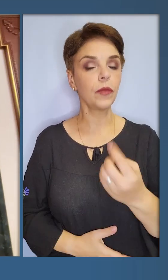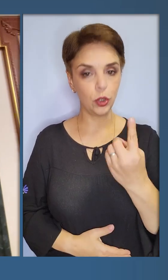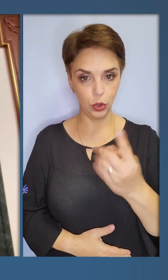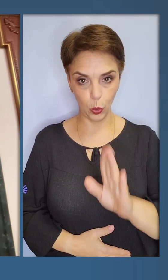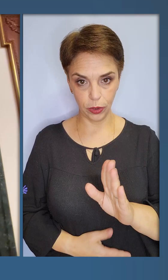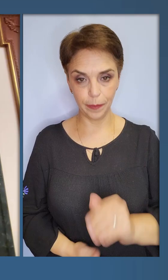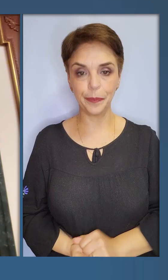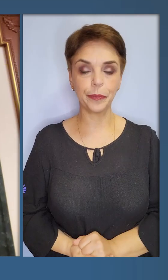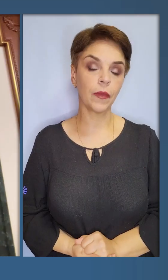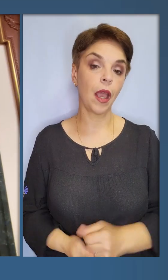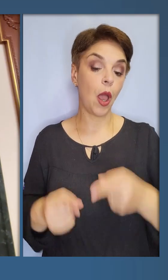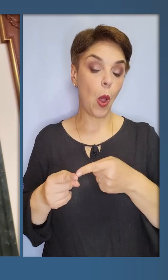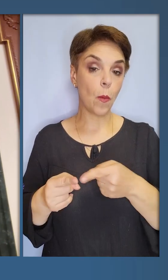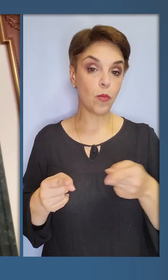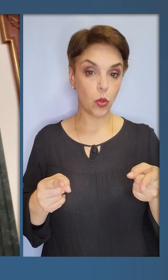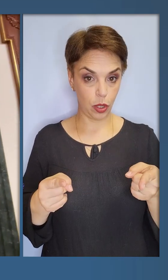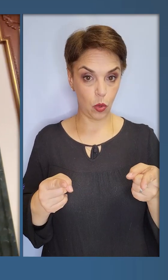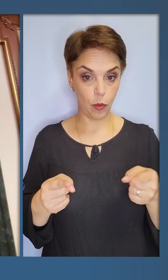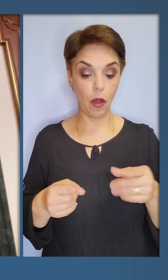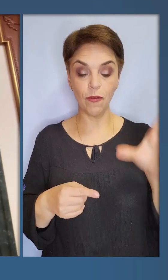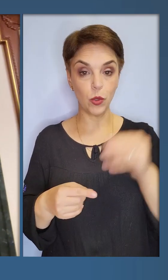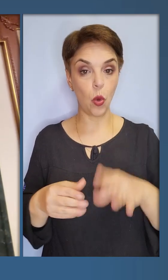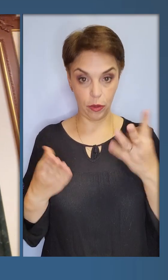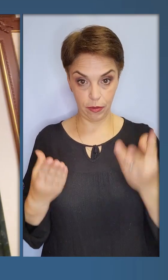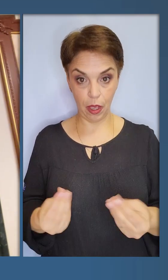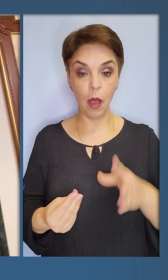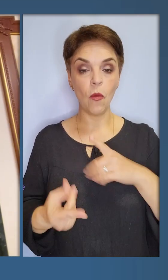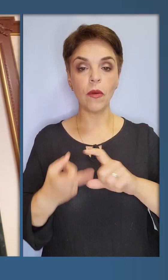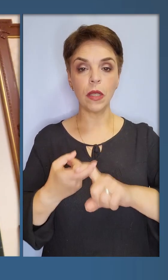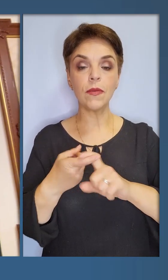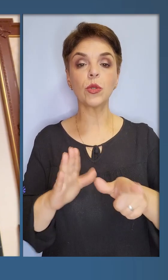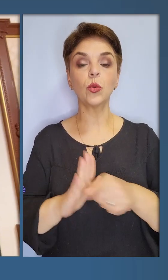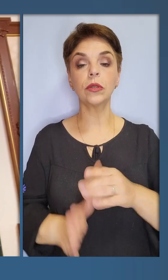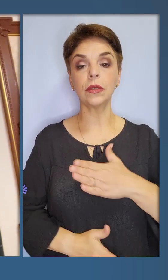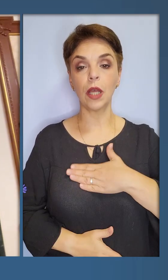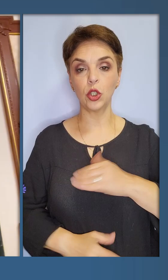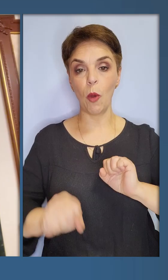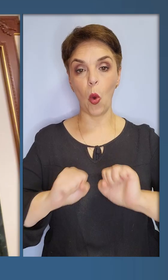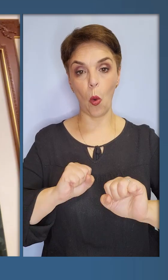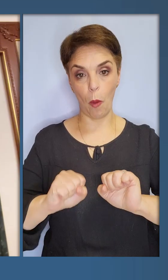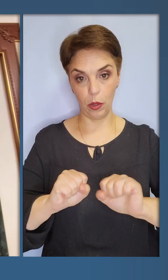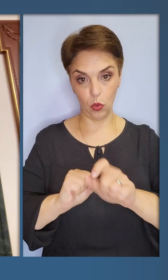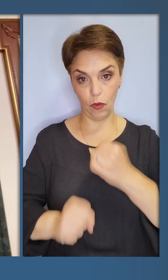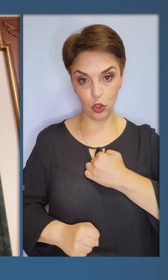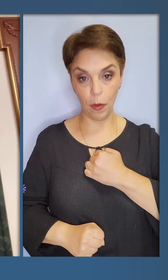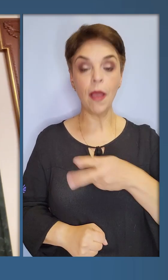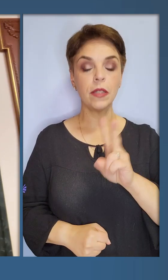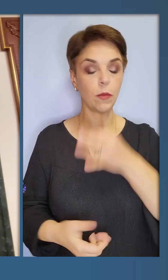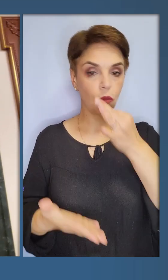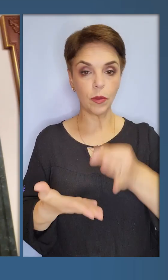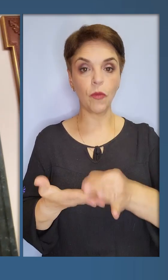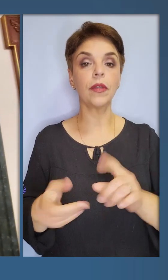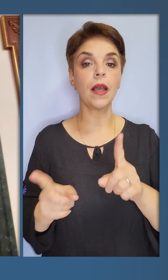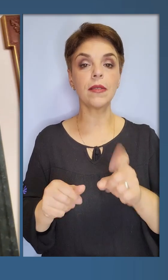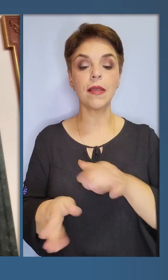Ще одне протягом усього дня був на зв'язку з нашими командувачами та з